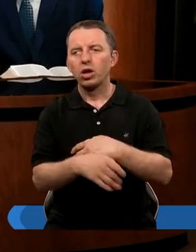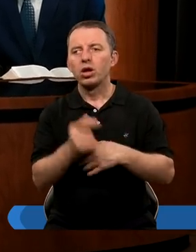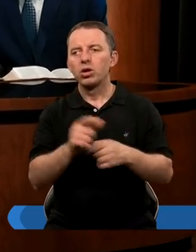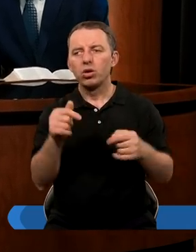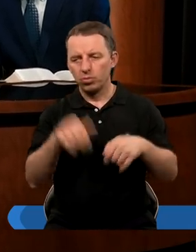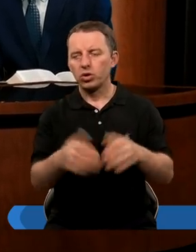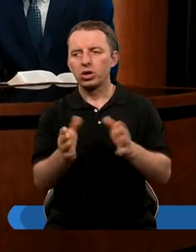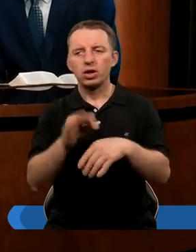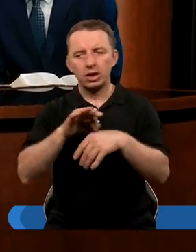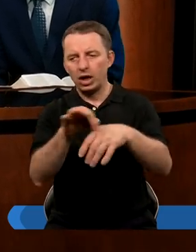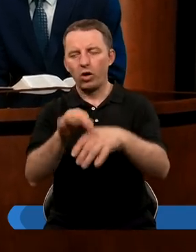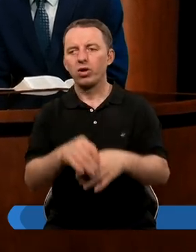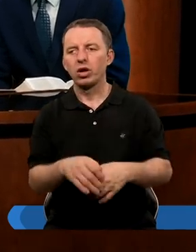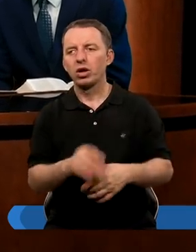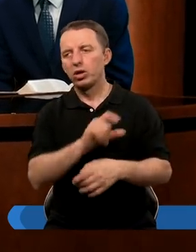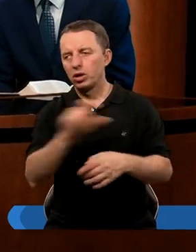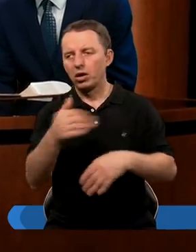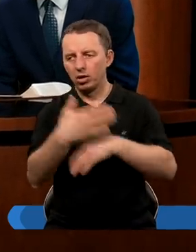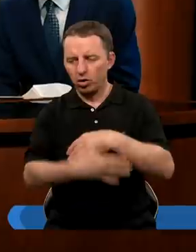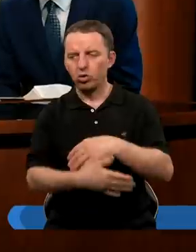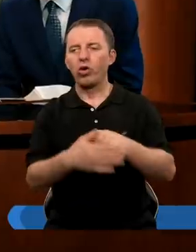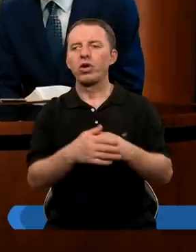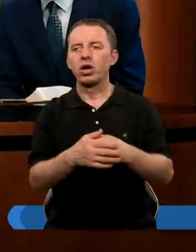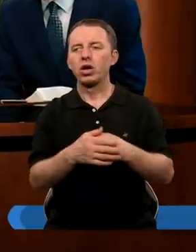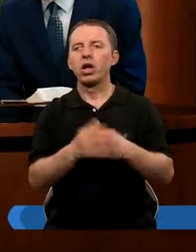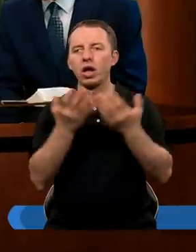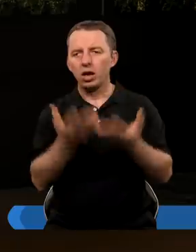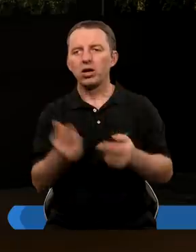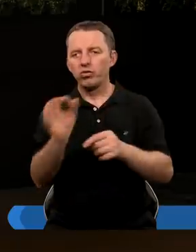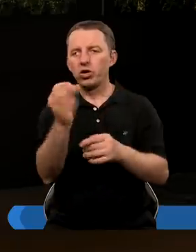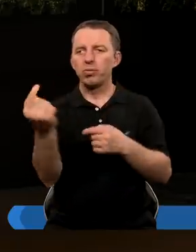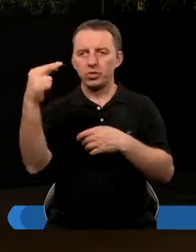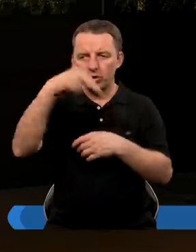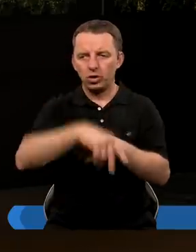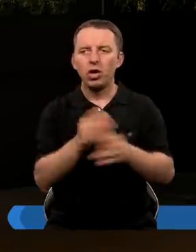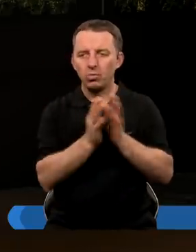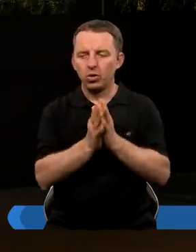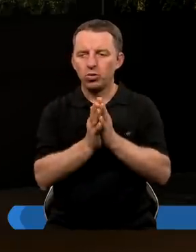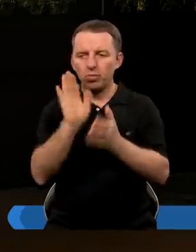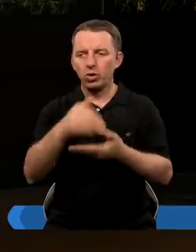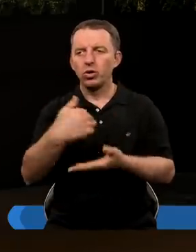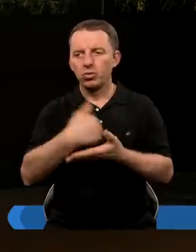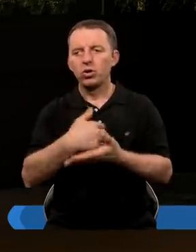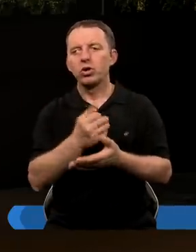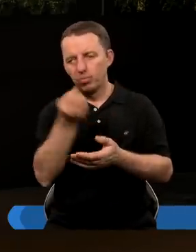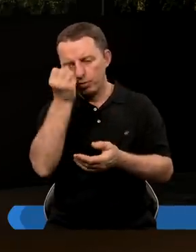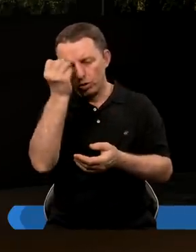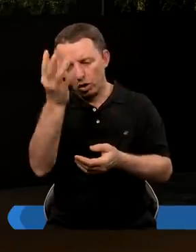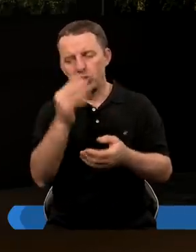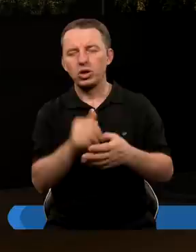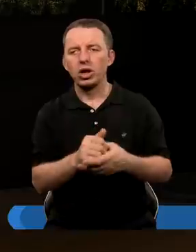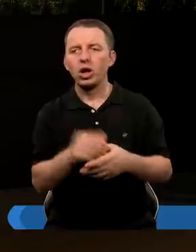to, że Ty szczególnie nas chcesz pokierować w tych czasach końcowych, zaraz przed Twoim przyjściem. Proszę Cię, Panie Boże, abyś dodał nam